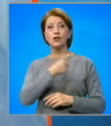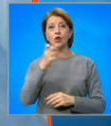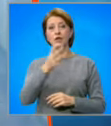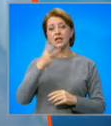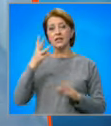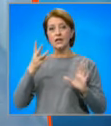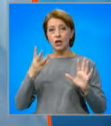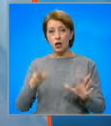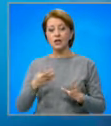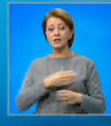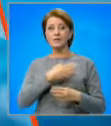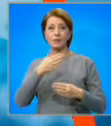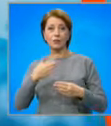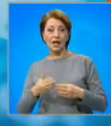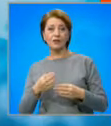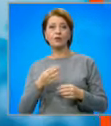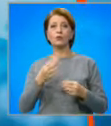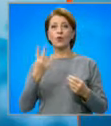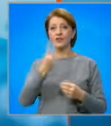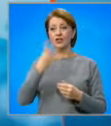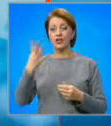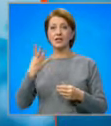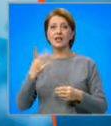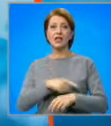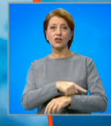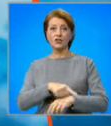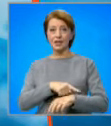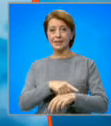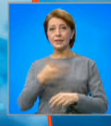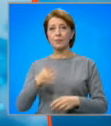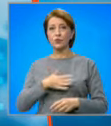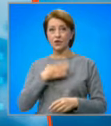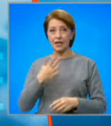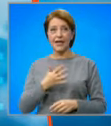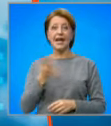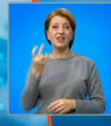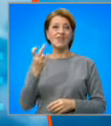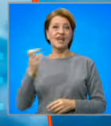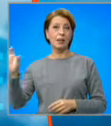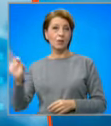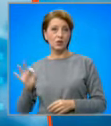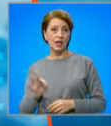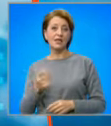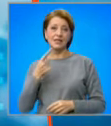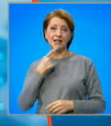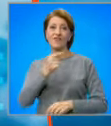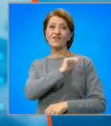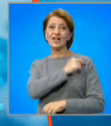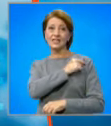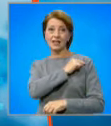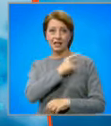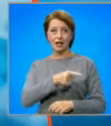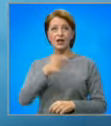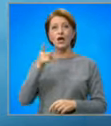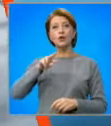денонощие. На този фон по-малко от 20% са вакцинираните българи, а цели 45 на 100 не са